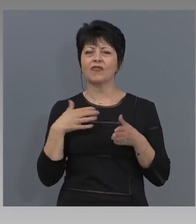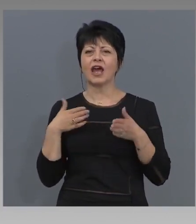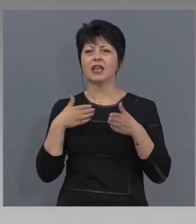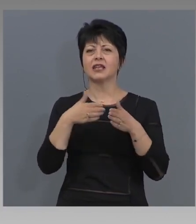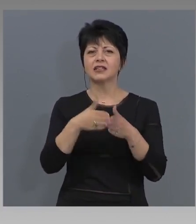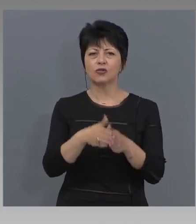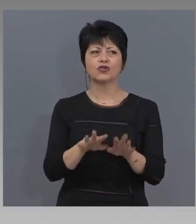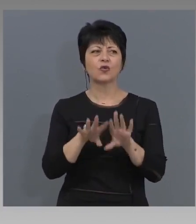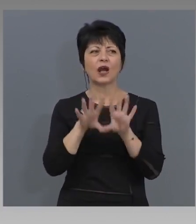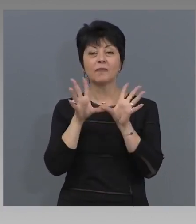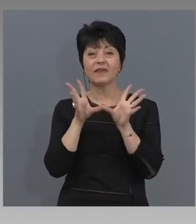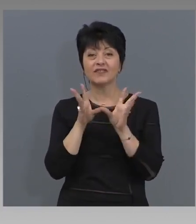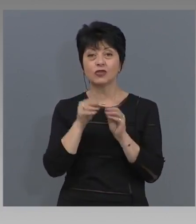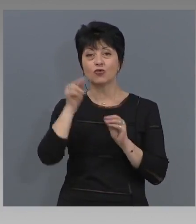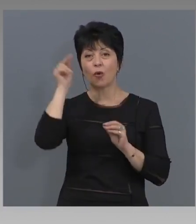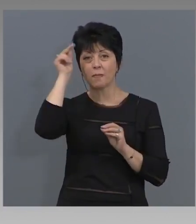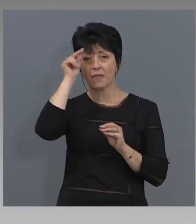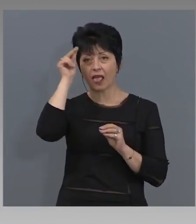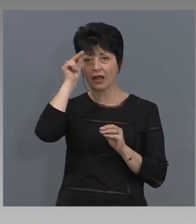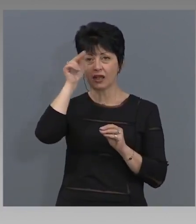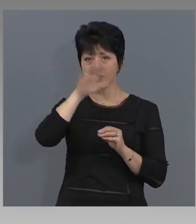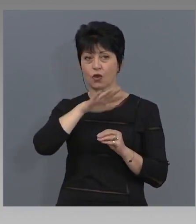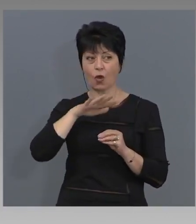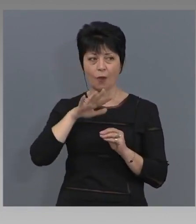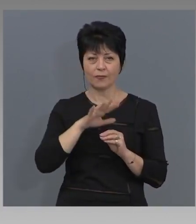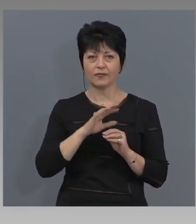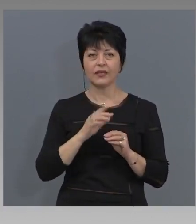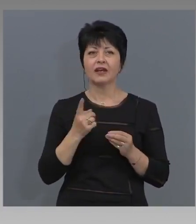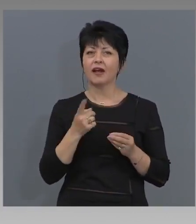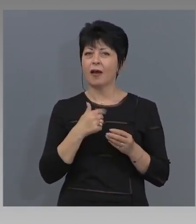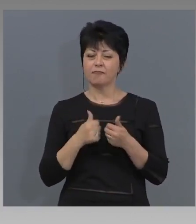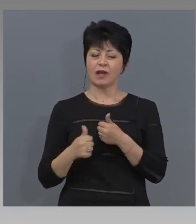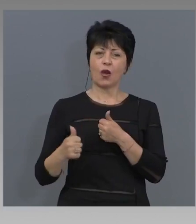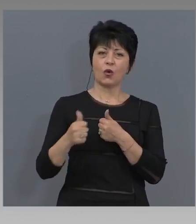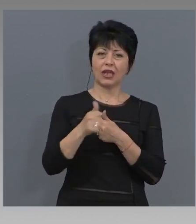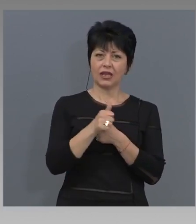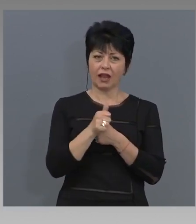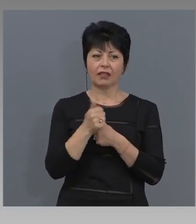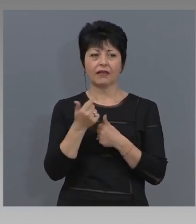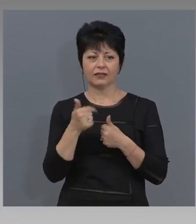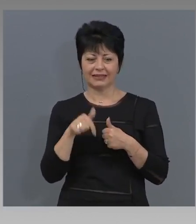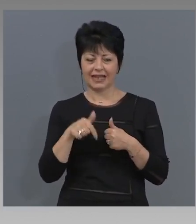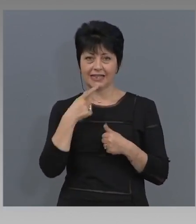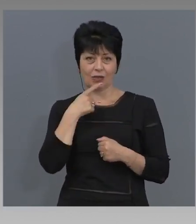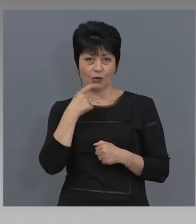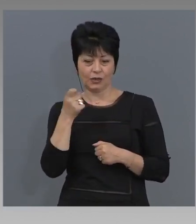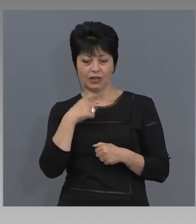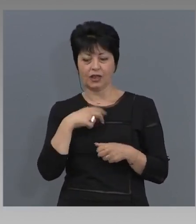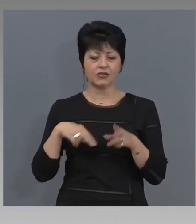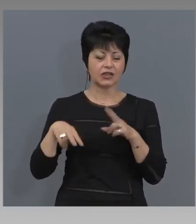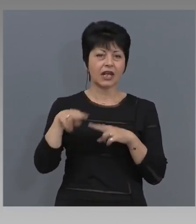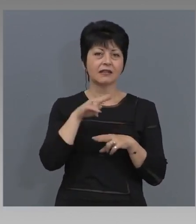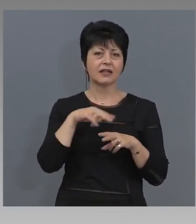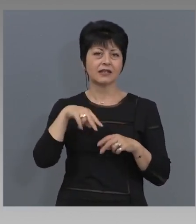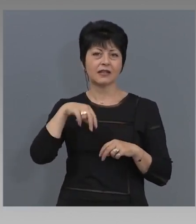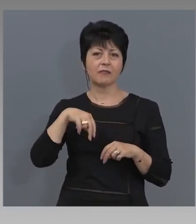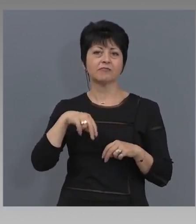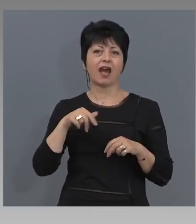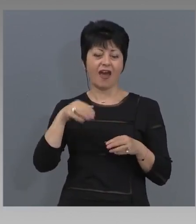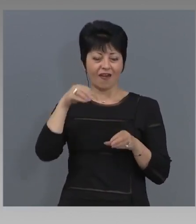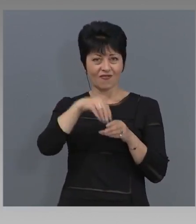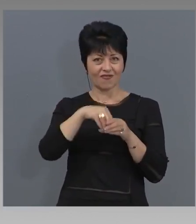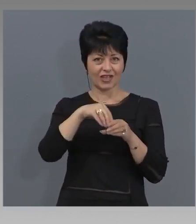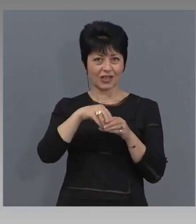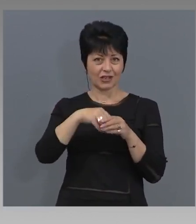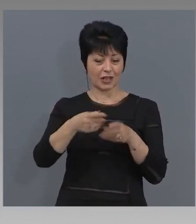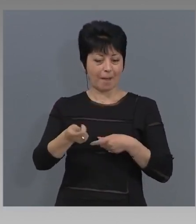всичко българско. Идеята е, тъй като тази година приоритет ще търсиме вътрешен ният пазар за туризма,